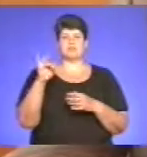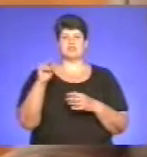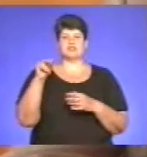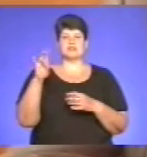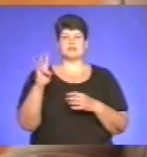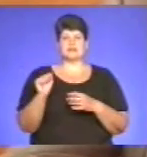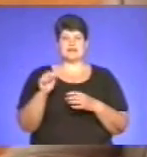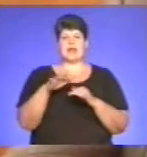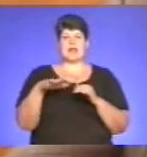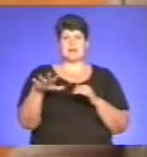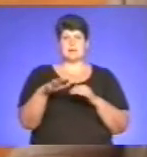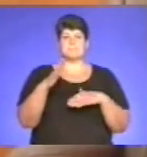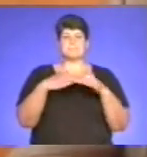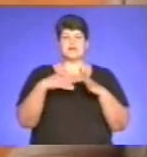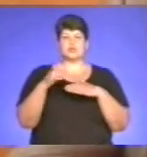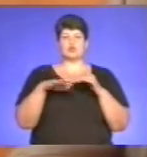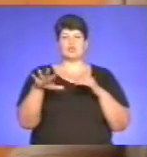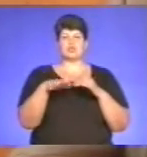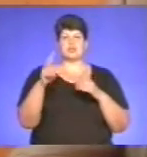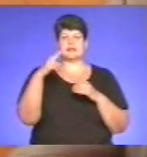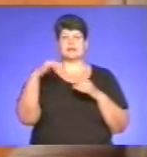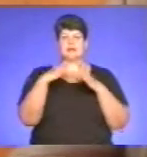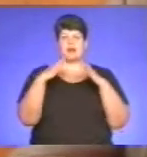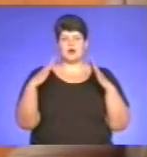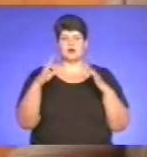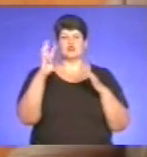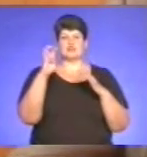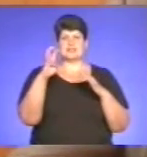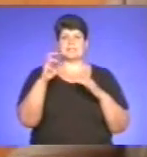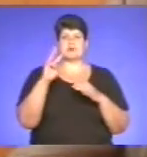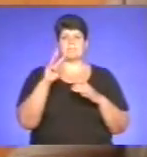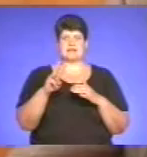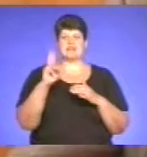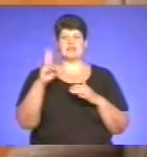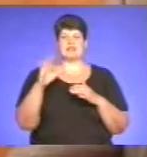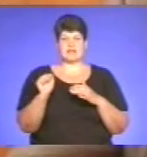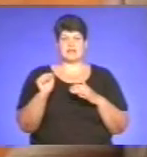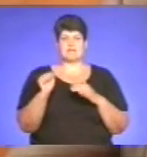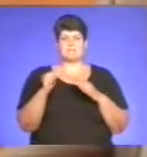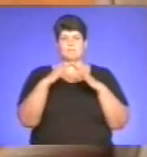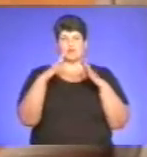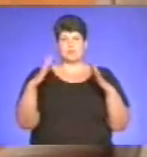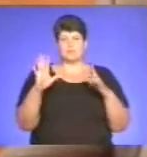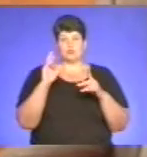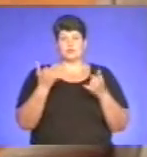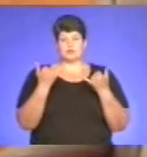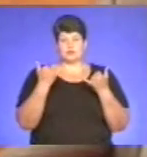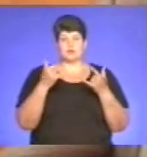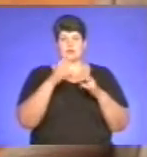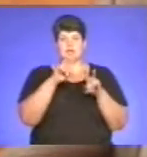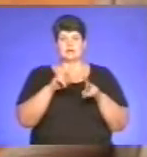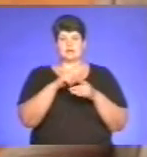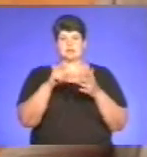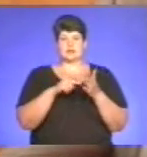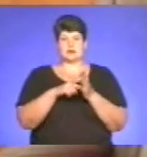практично площа даху 400 метрів квадратних покрівлі. Ми сьогодні будемо питання позачергово розглядати для того, щоб надати допомогу